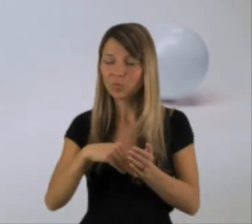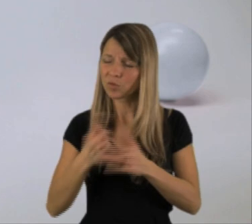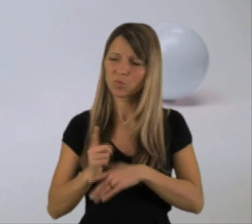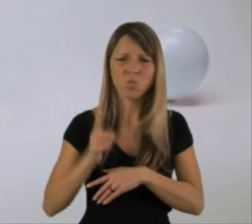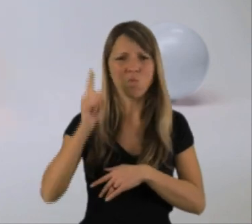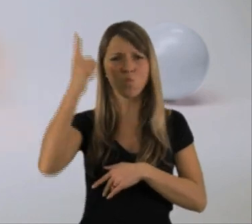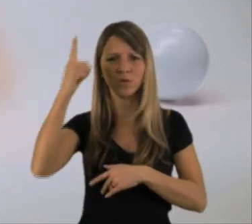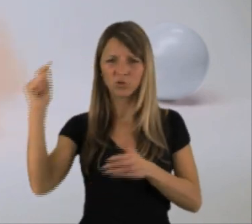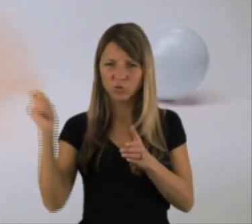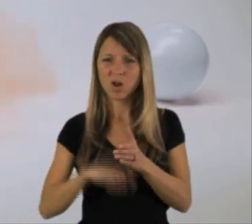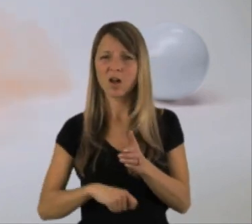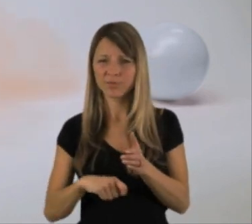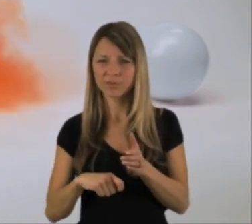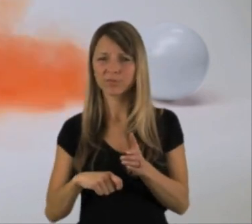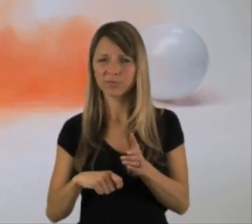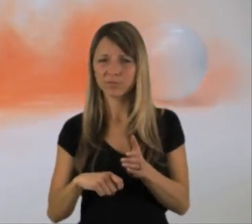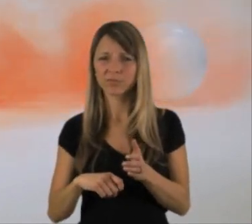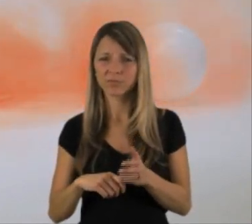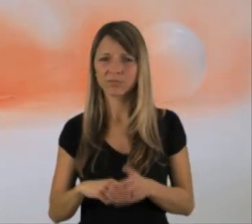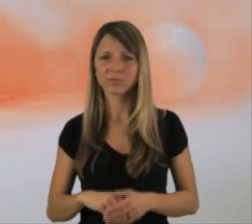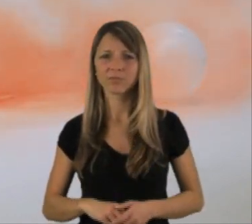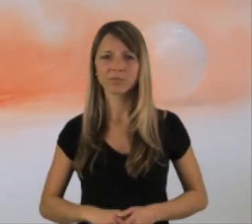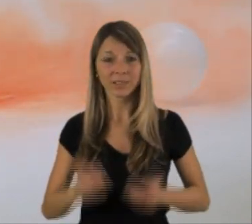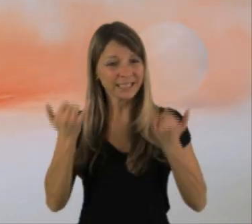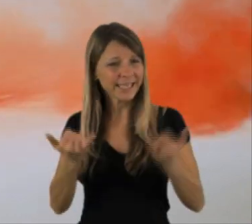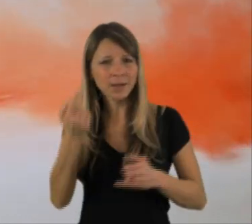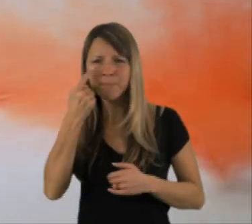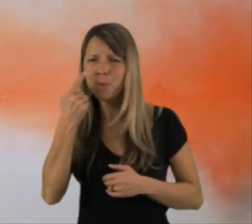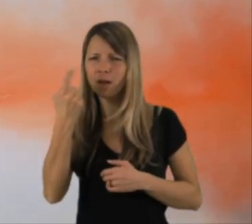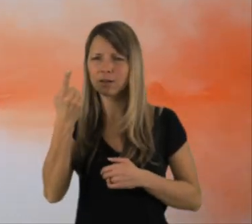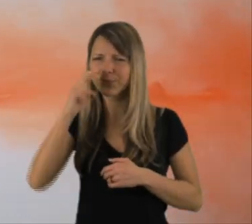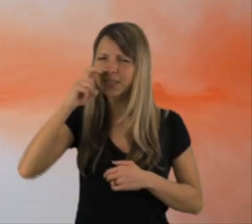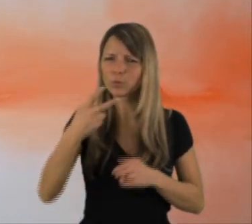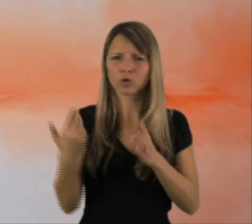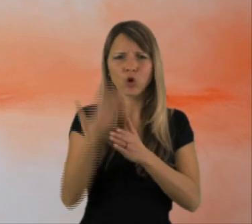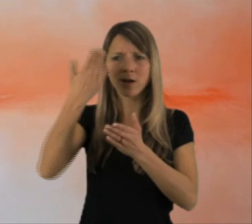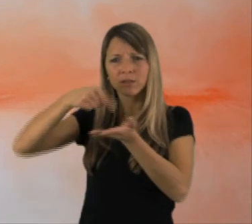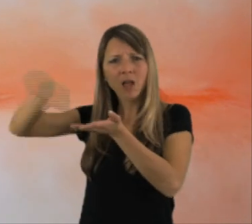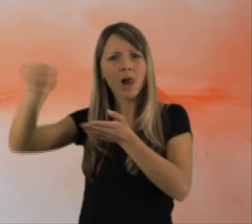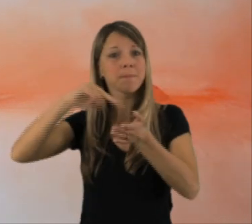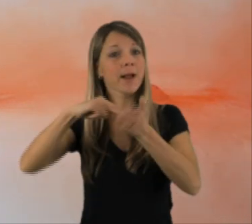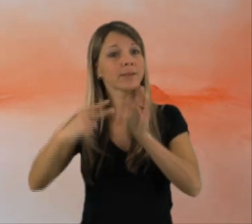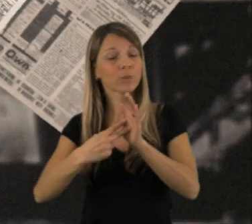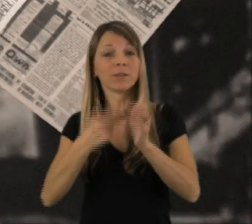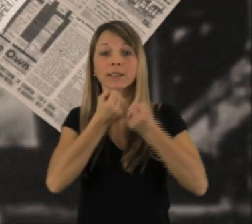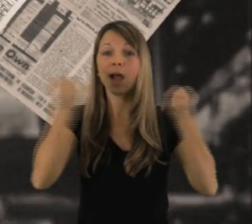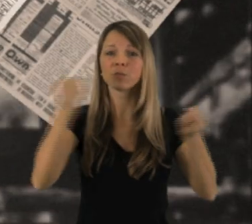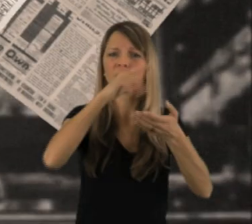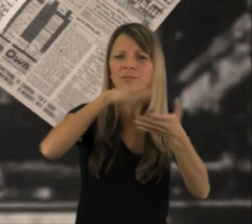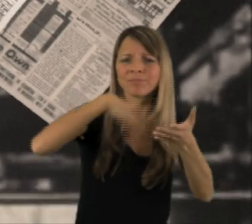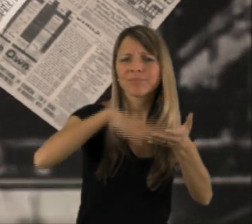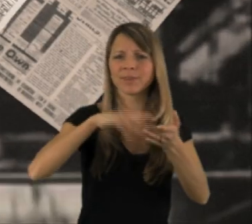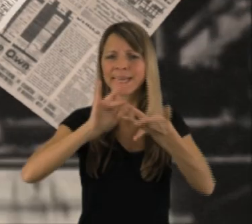Juristen und Netzaktivisten sprechen schon von einer Abmahnindustrie. Aber auch der Versuch, Bezahlschranken im Netz zu errichten, beispielsweise